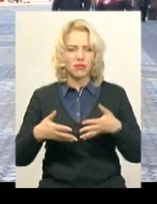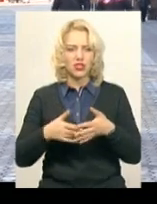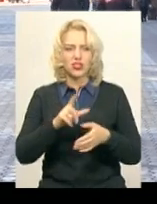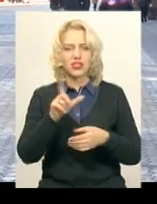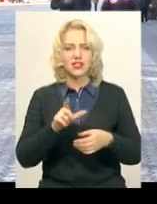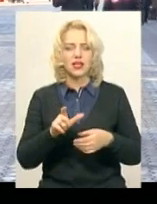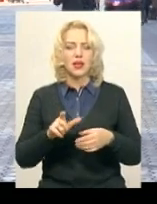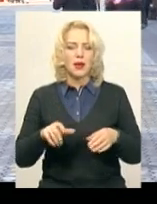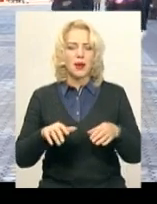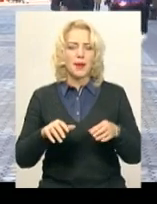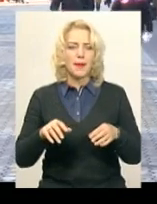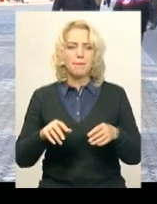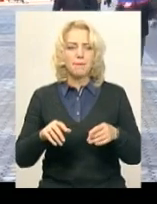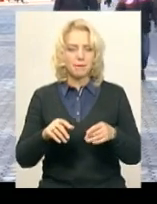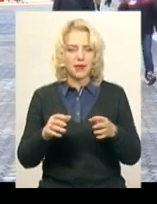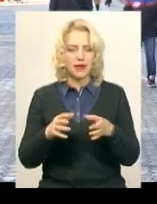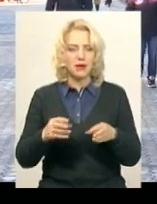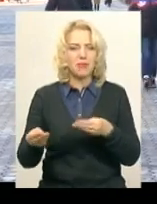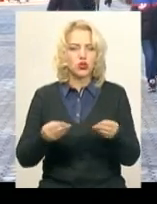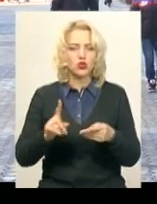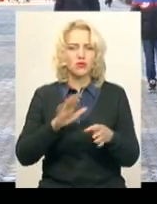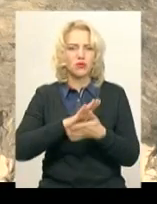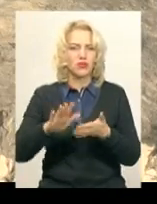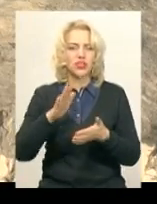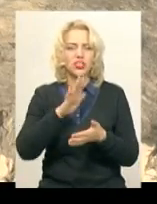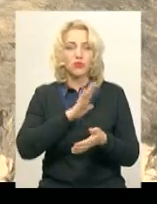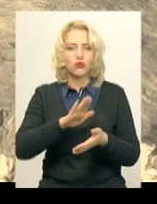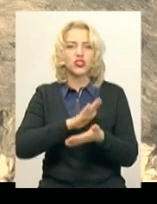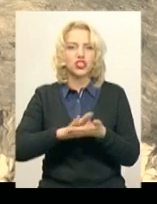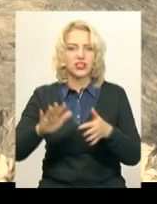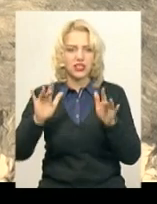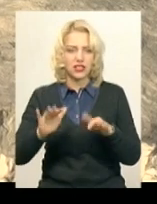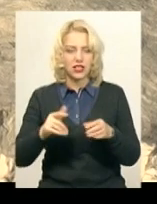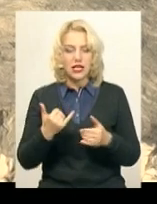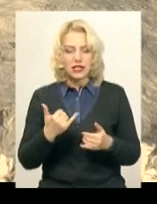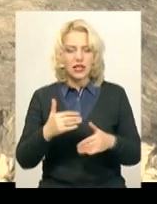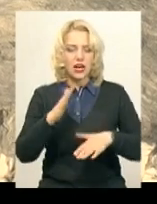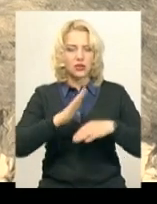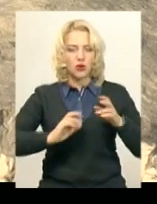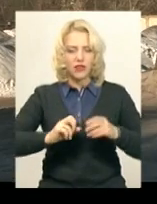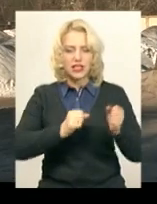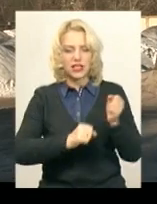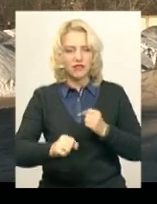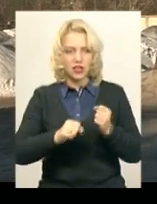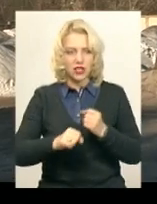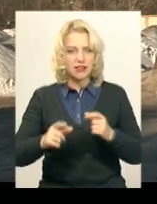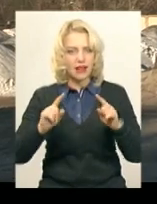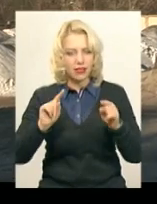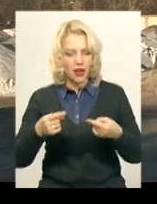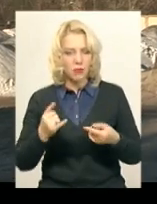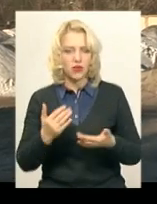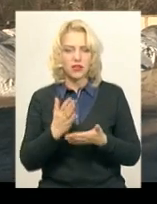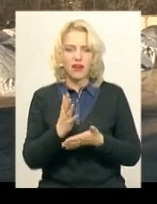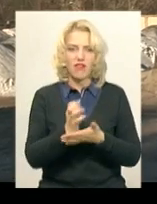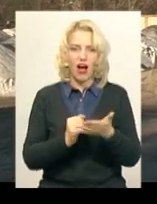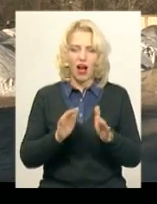виглядало охайніше. Начальник управління ЖКГ каже, що професія дверника нині затребована і в місті є вакансії. Однак